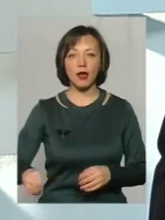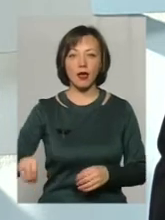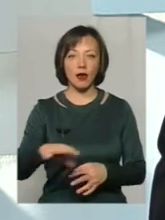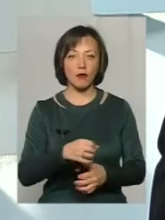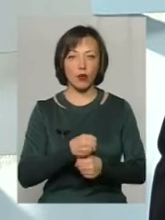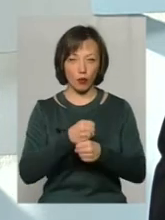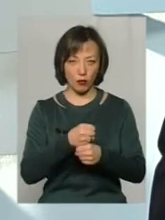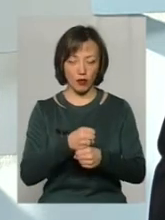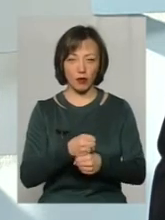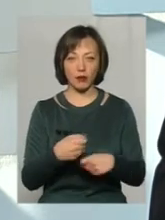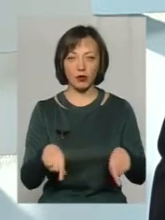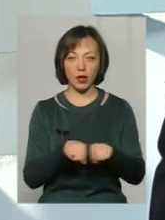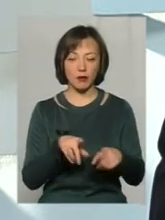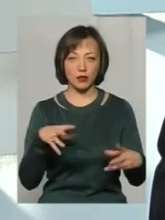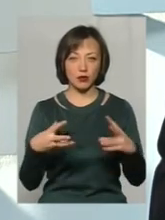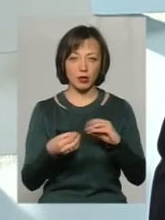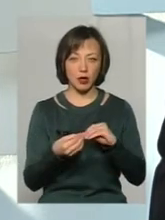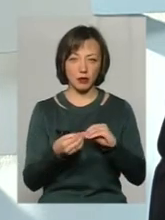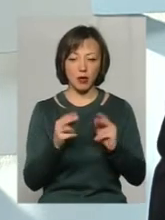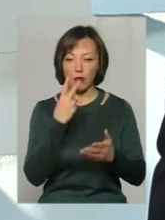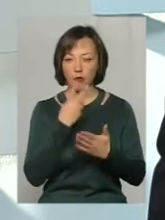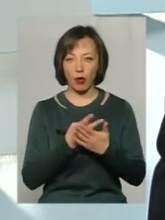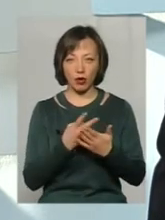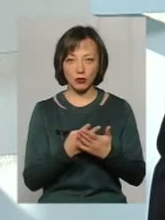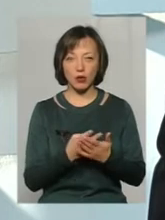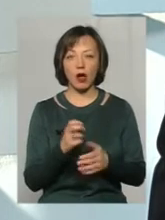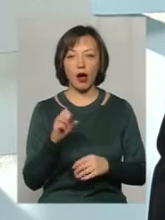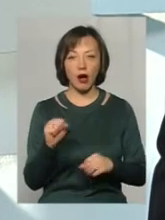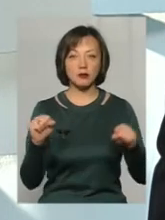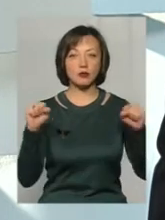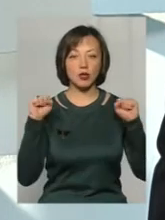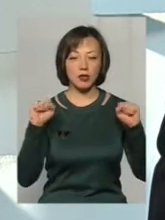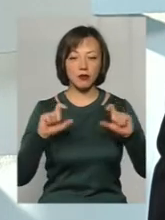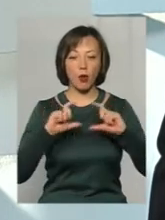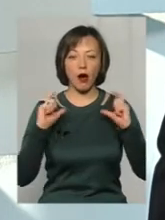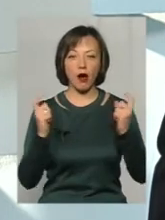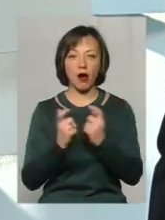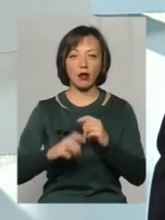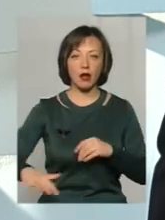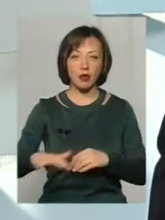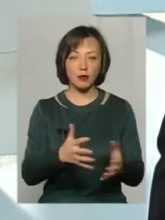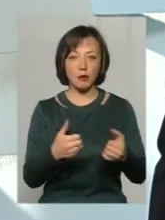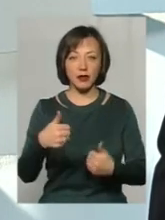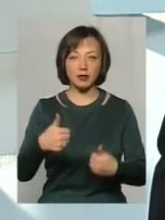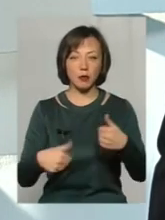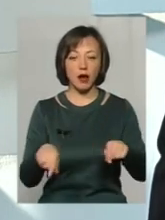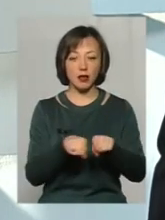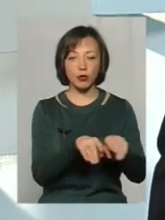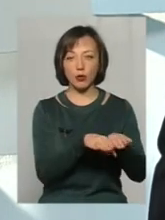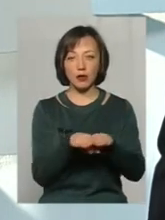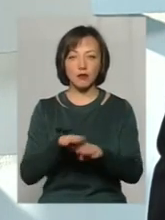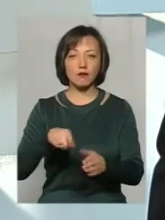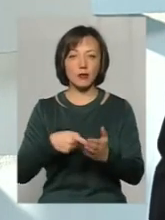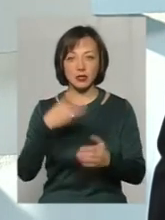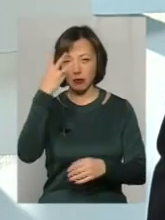по таким результатам, як вони показують. А спортивної арени, де би приймати, змагання такого рівня у